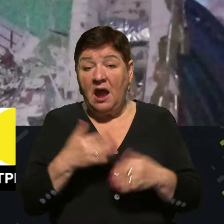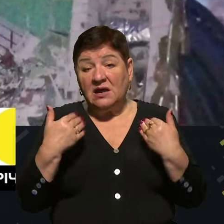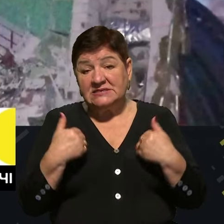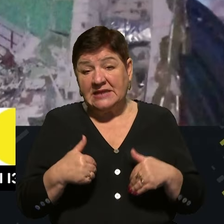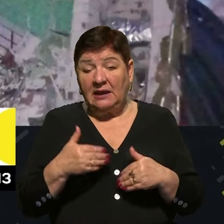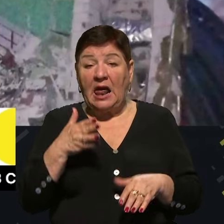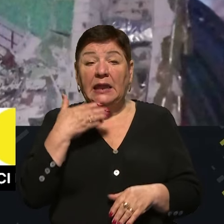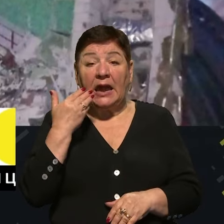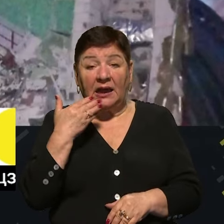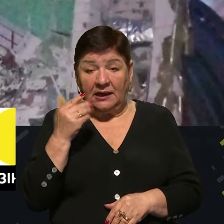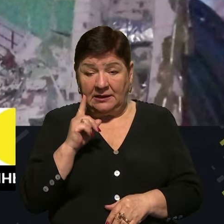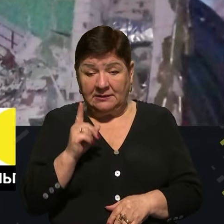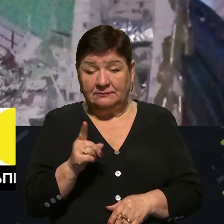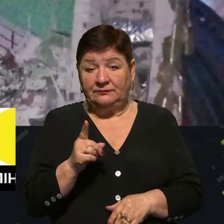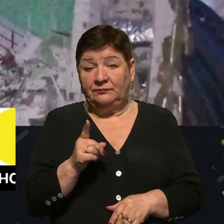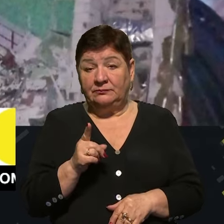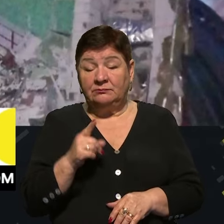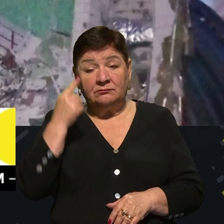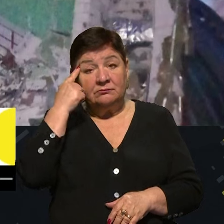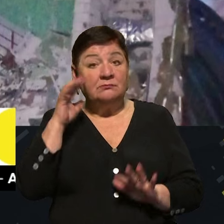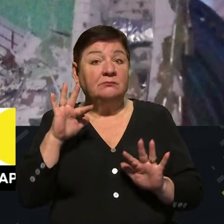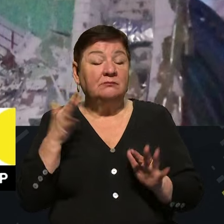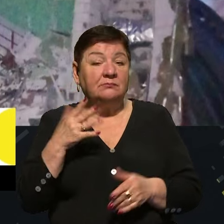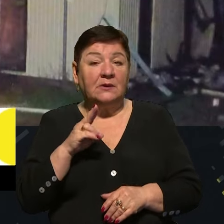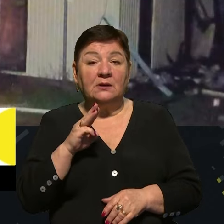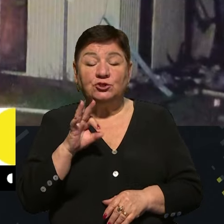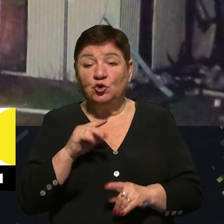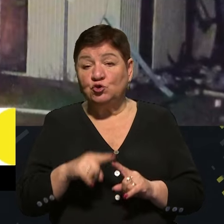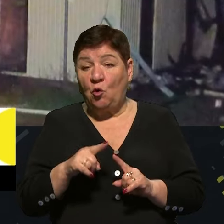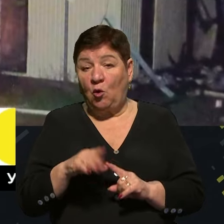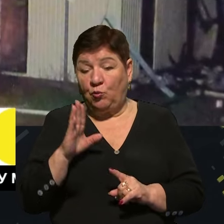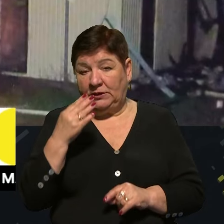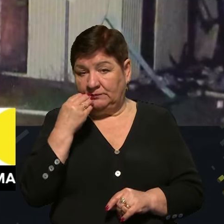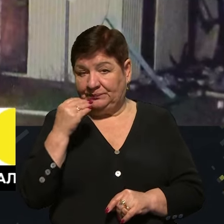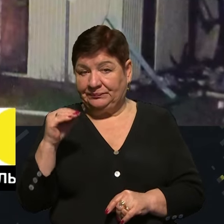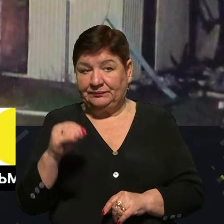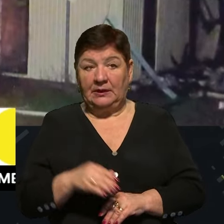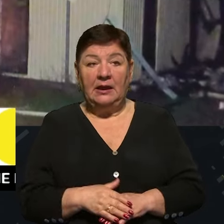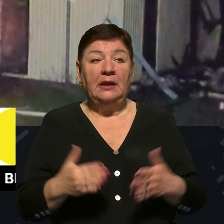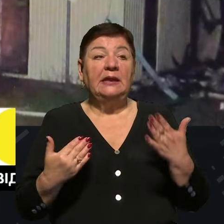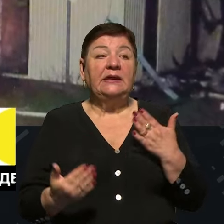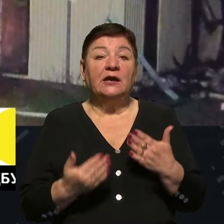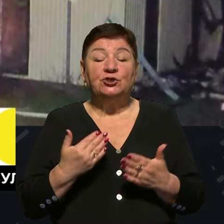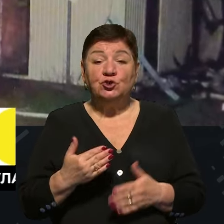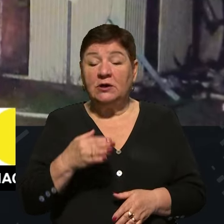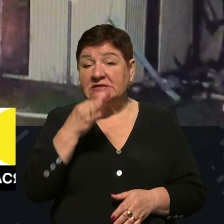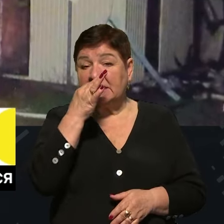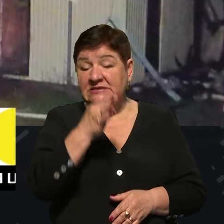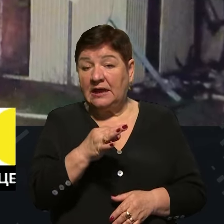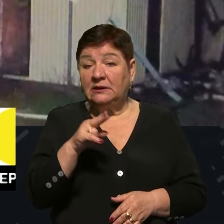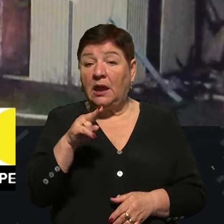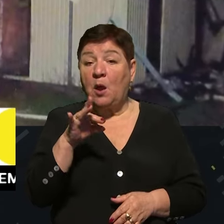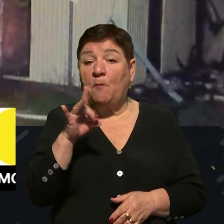легкий. Сподіваємося, що скоро підуть на поправку. Якщо казати про